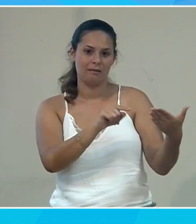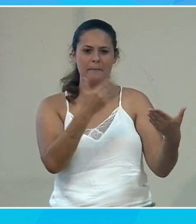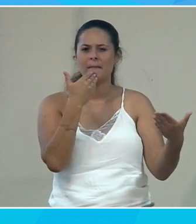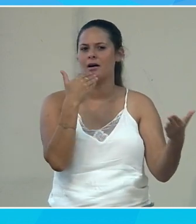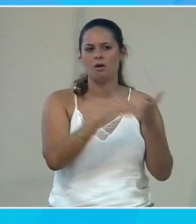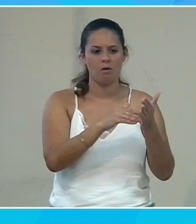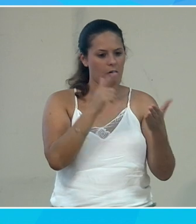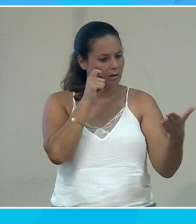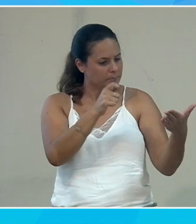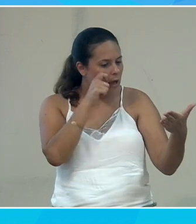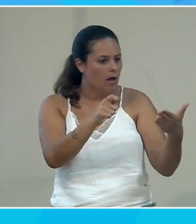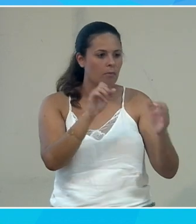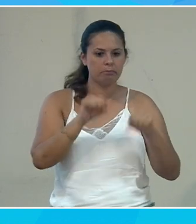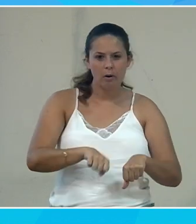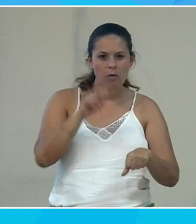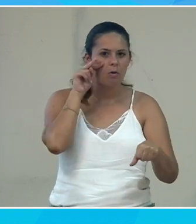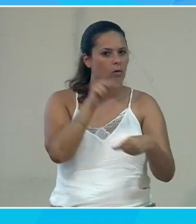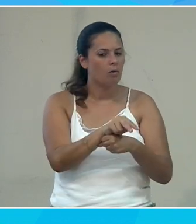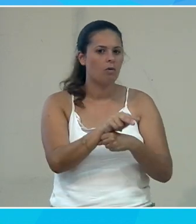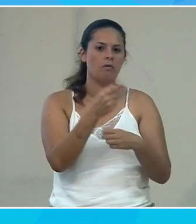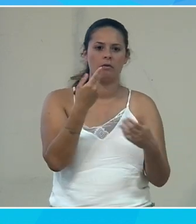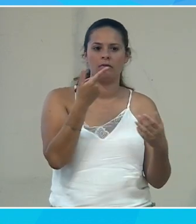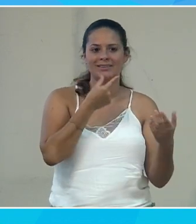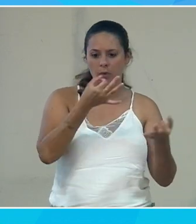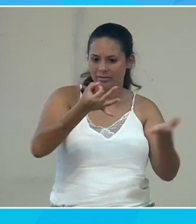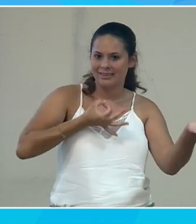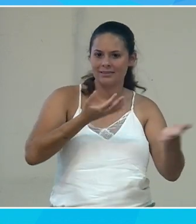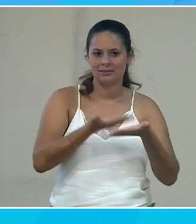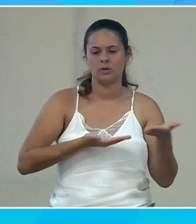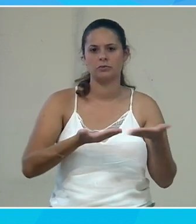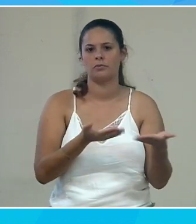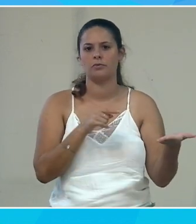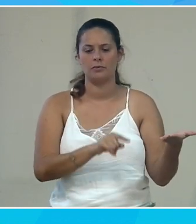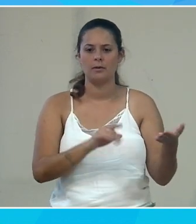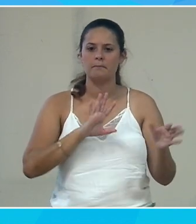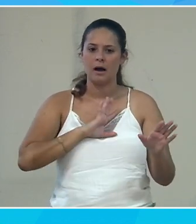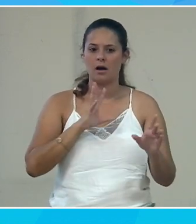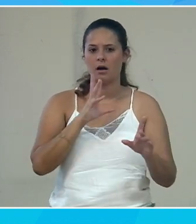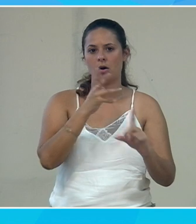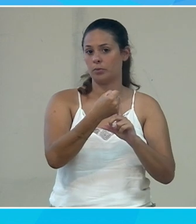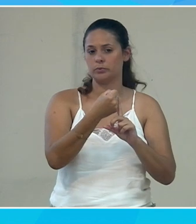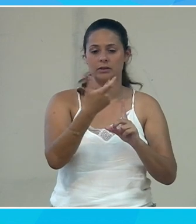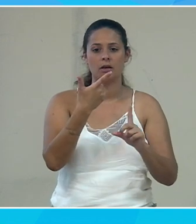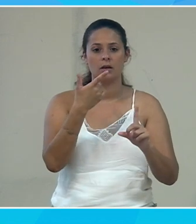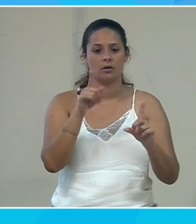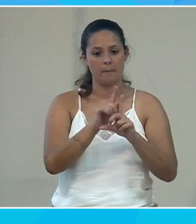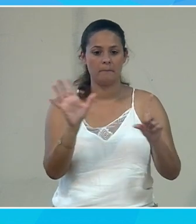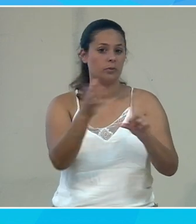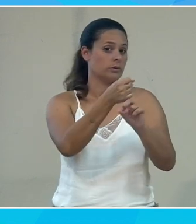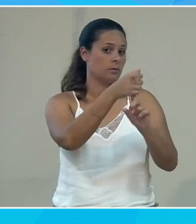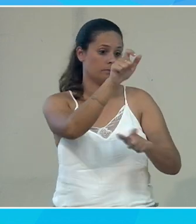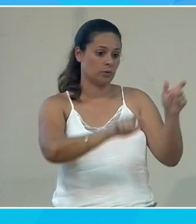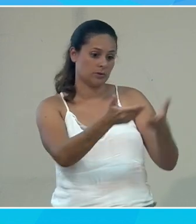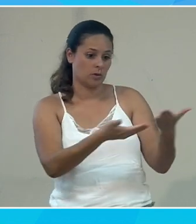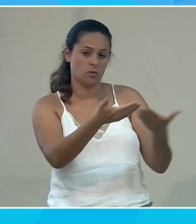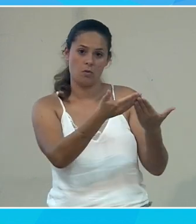meilleur expert possible qu'on va pouvoir accueillir dans notre équipe. Et donc, non seulement, c'est des opportunités parce que ça permet à des personnes en situation de handicap d